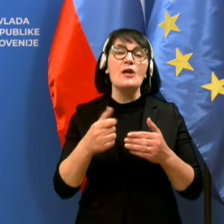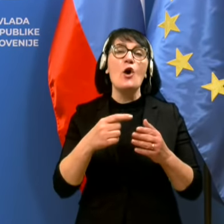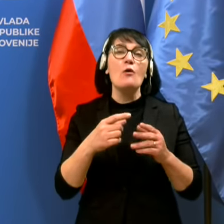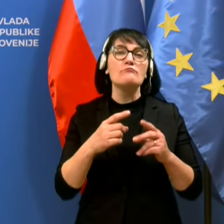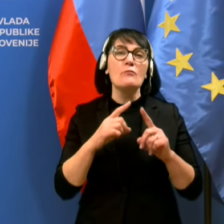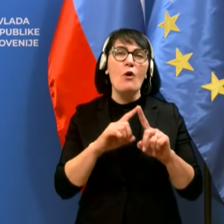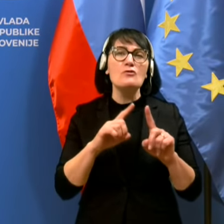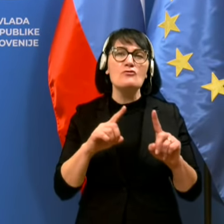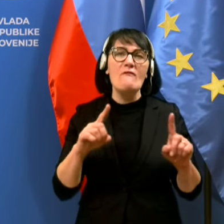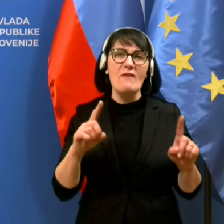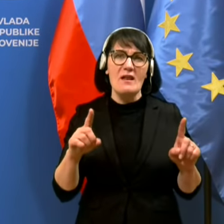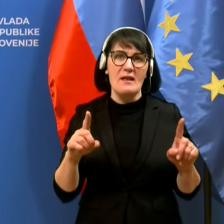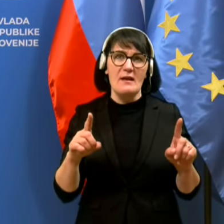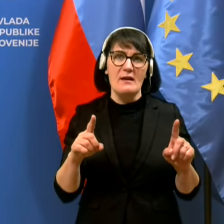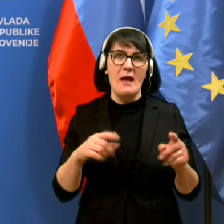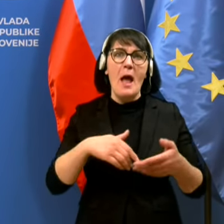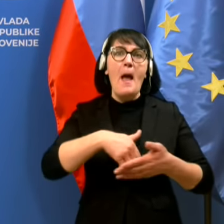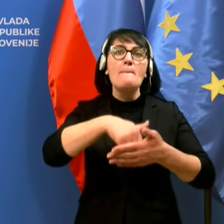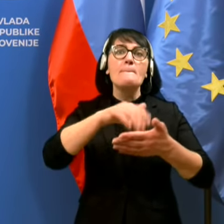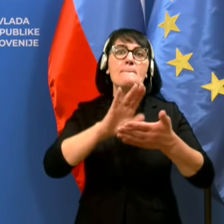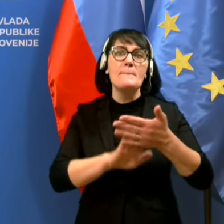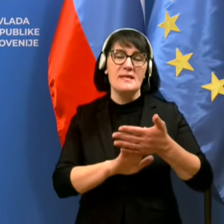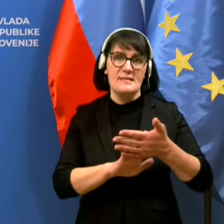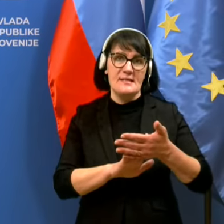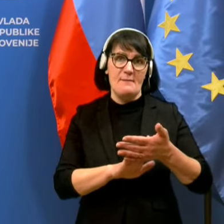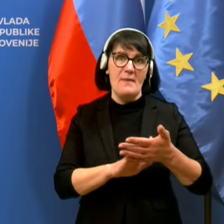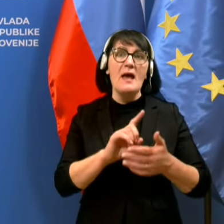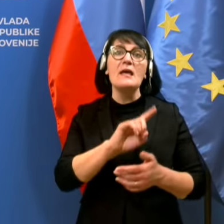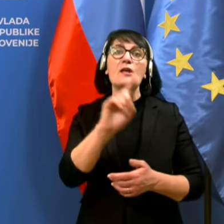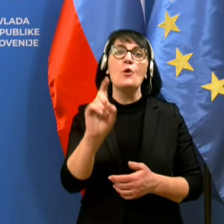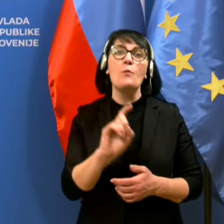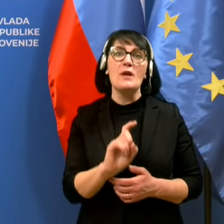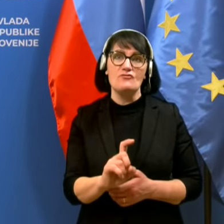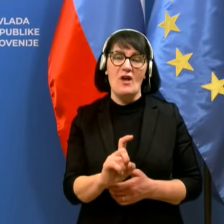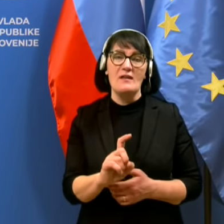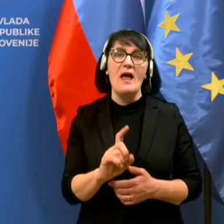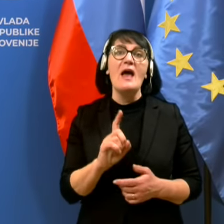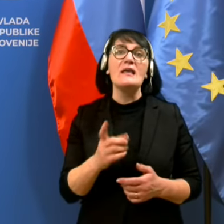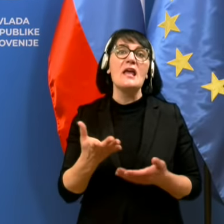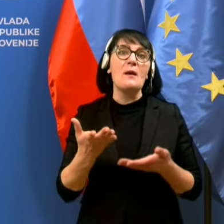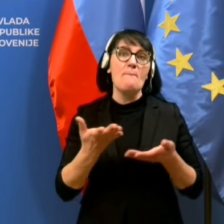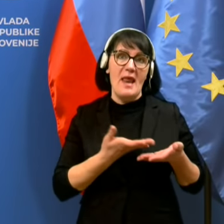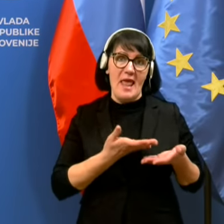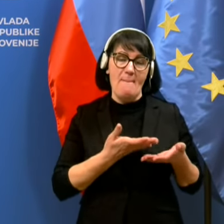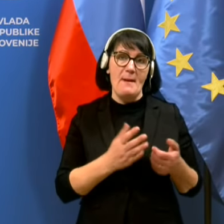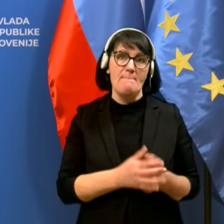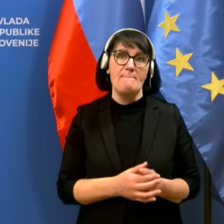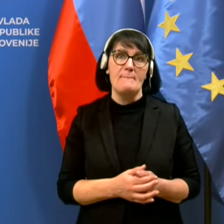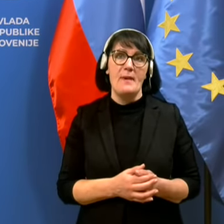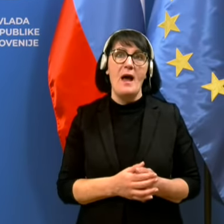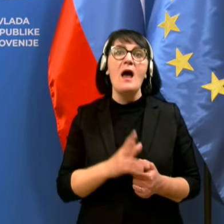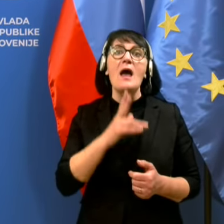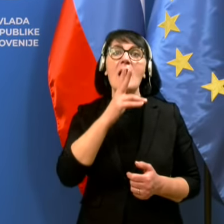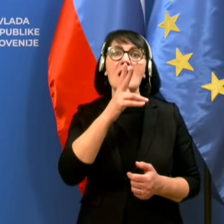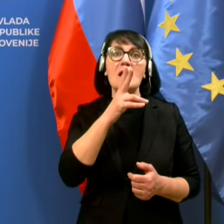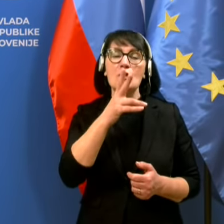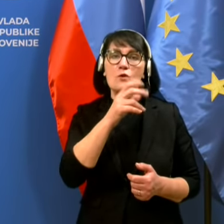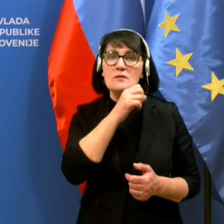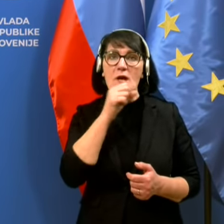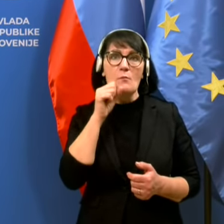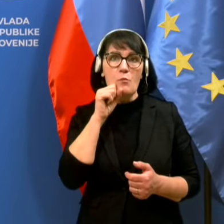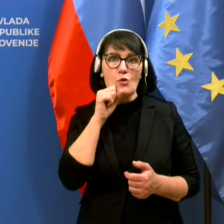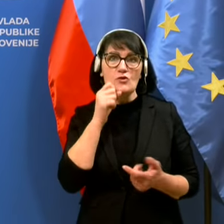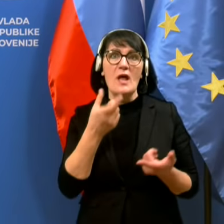reč številnih pisem in vprašanj, ki jih prijemamo po elektronski poti,